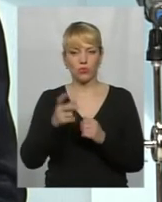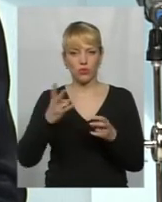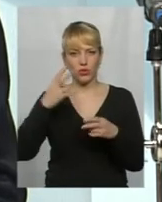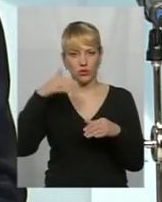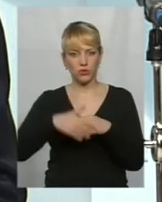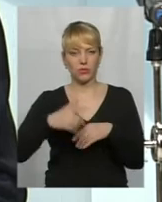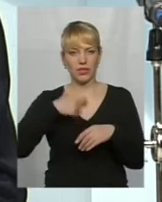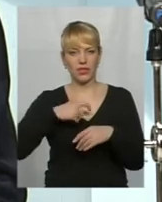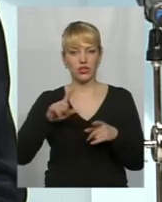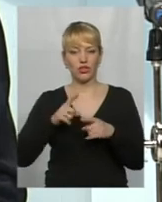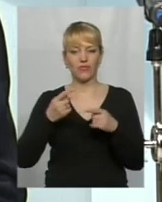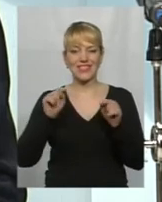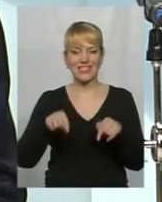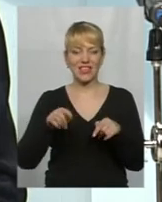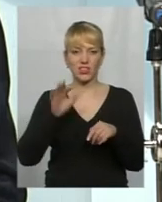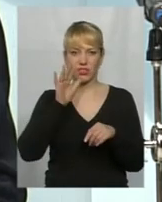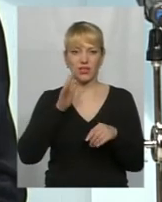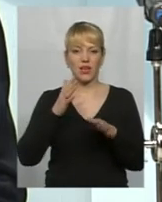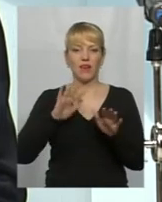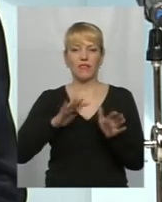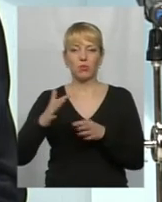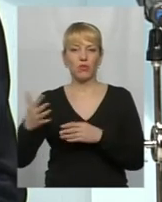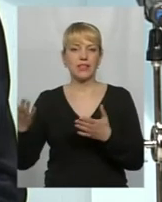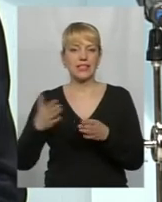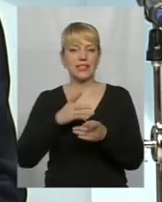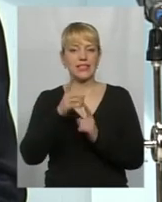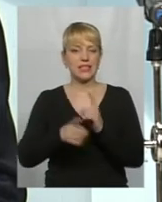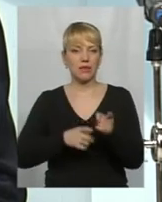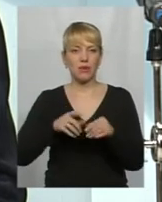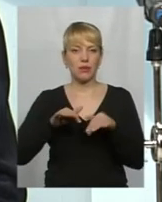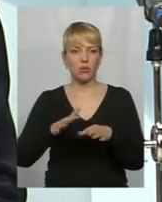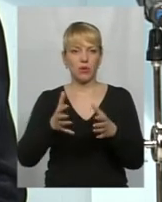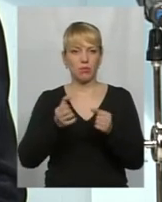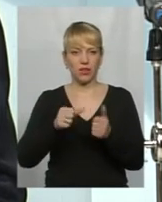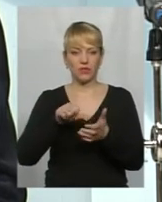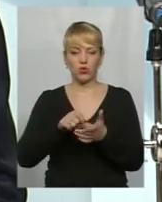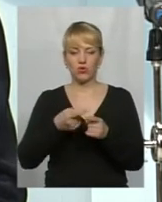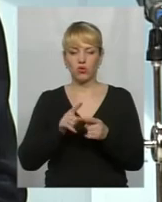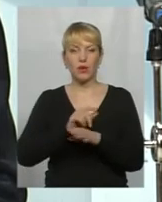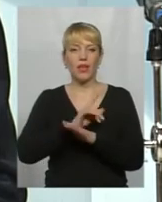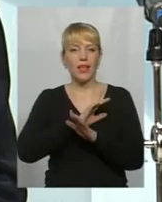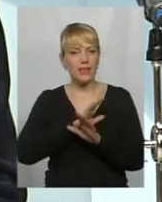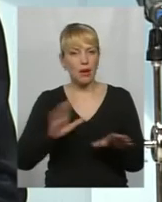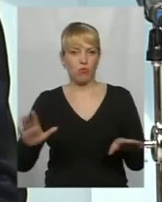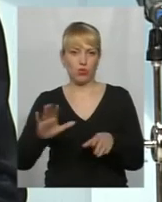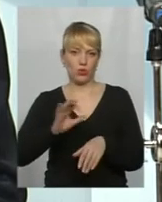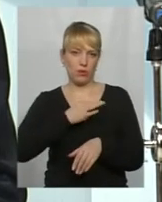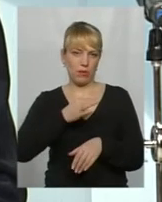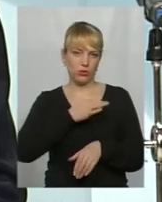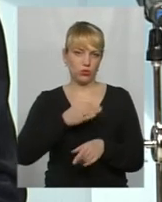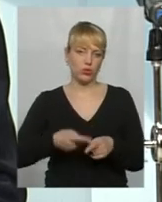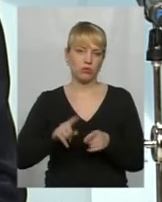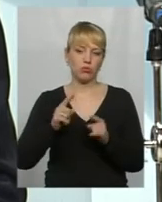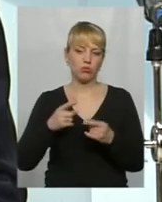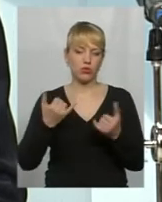саме в цей час відбуваються якісь зміни, якісь події і брати участь у цьому і не бути байдужим того, що насправді вирішується